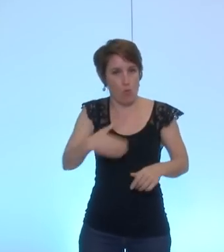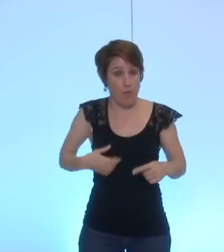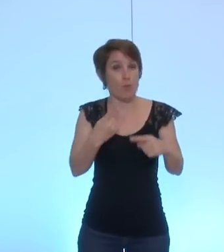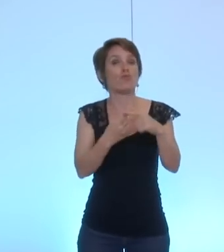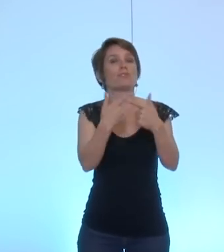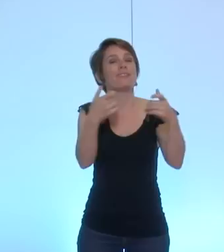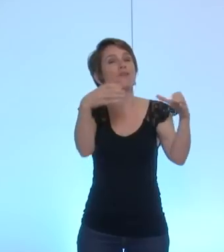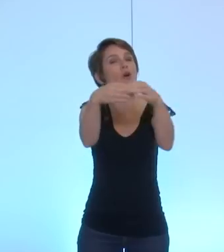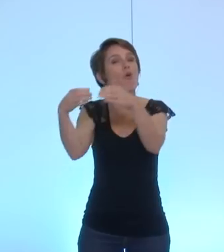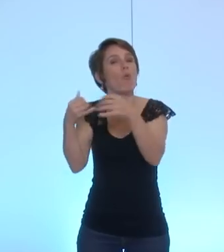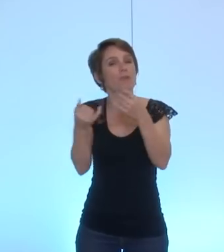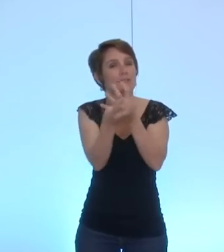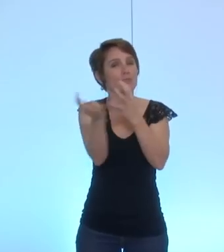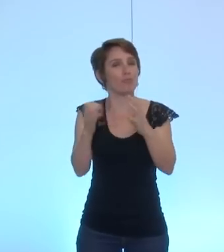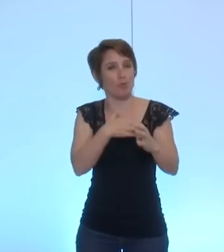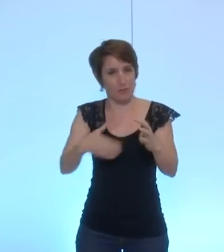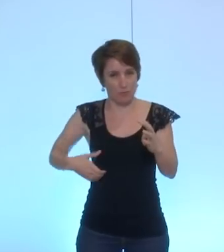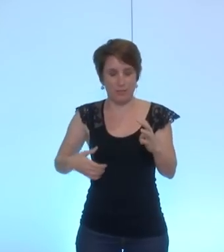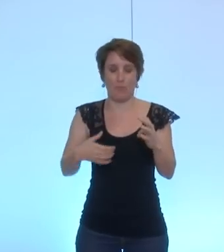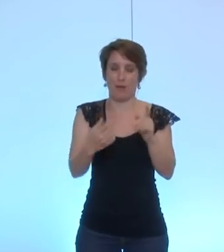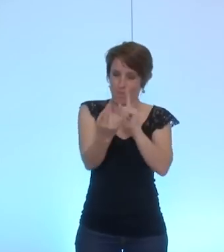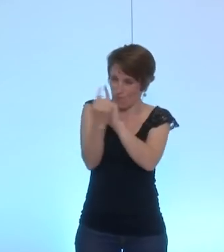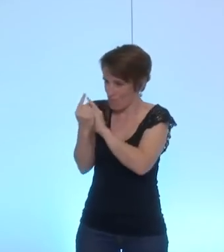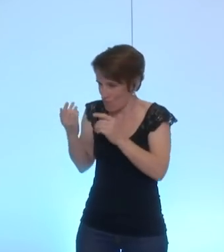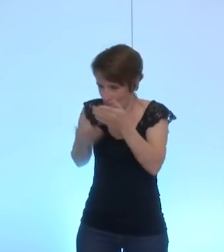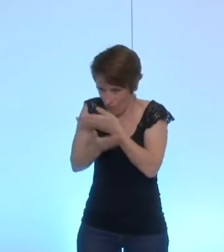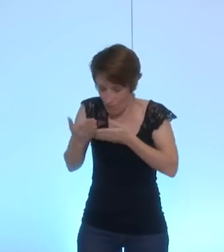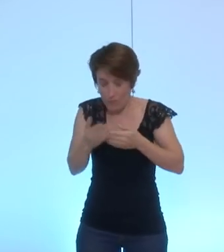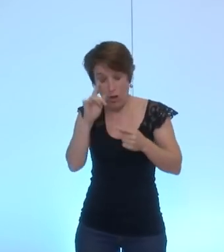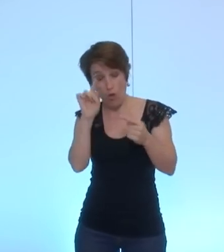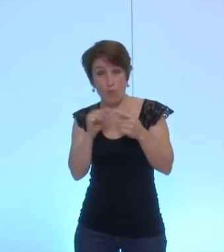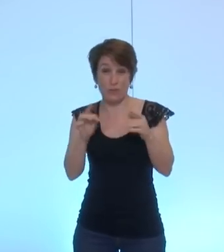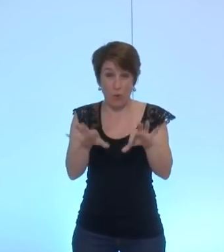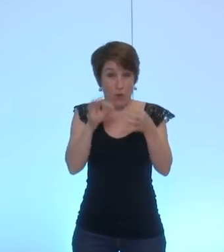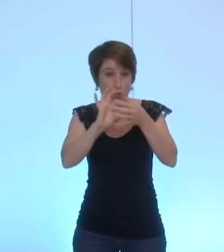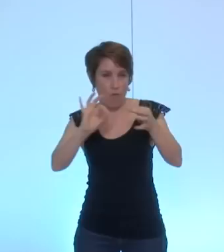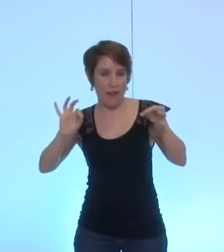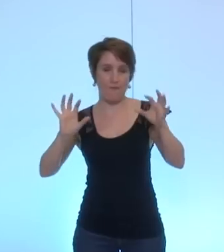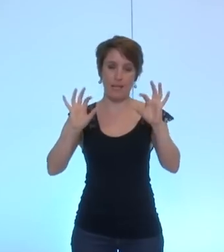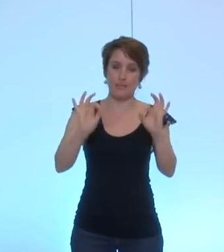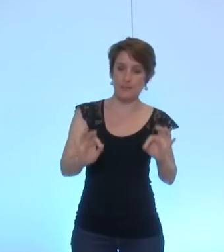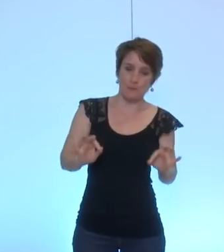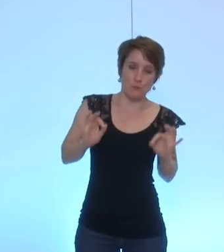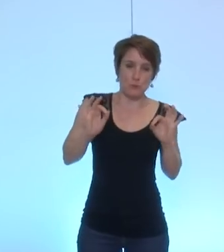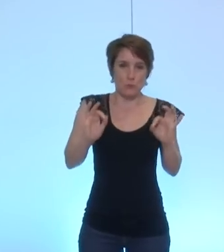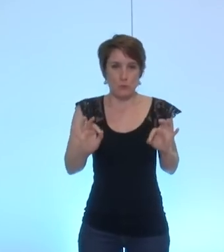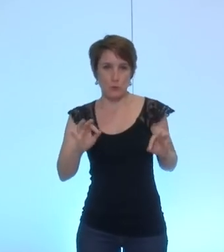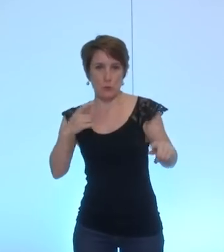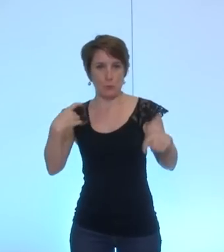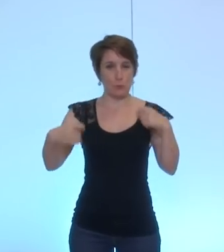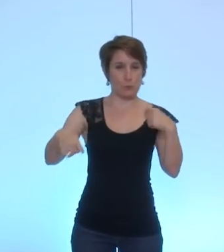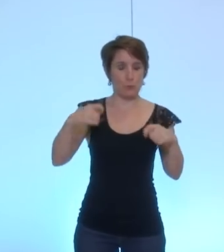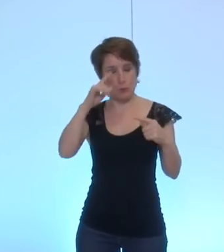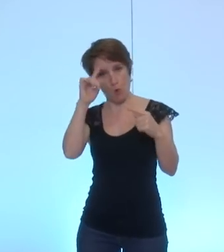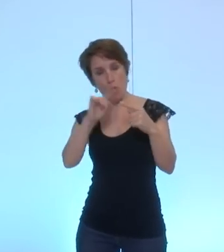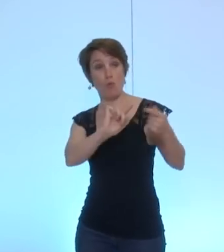l'objet était assez évident trouver la rédaction la plus consensuelle possible pour avoir un débat sain